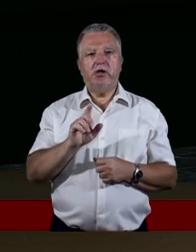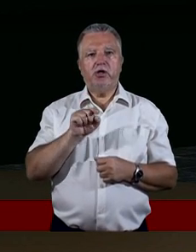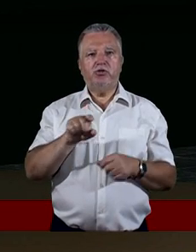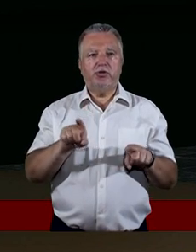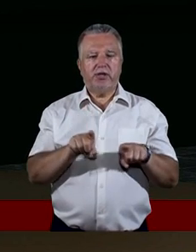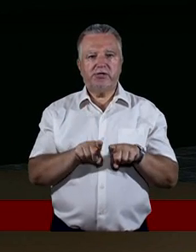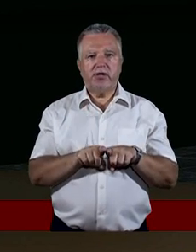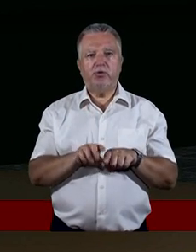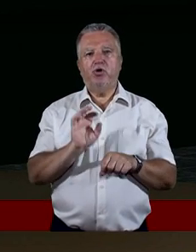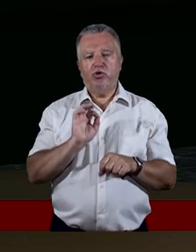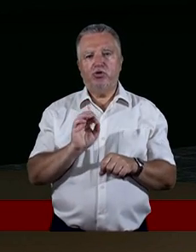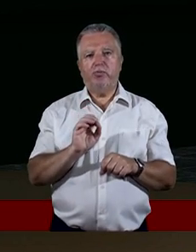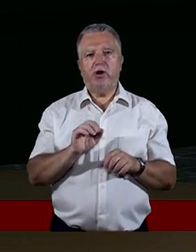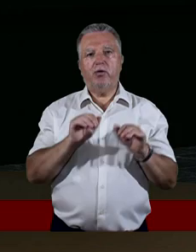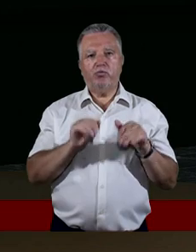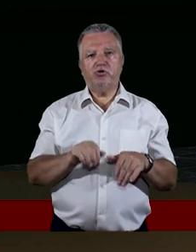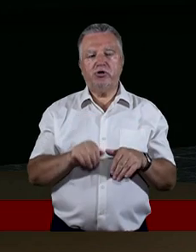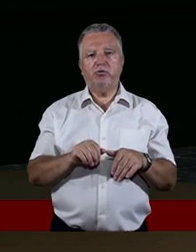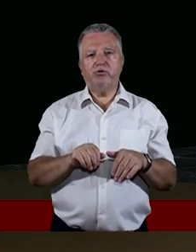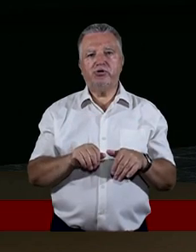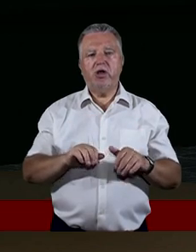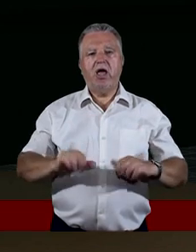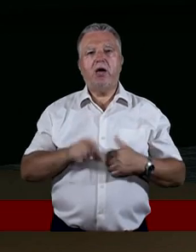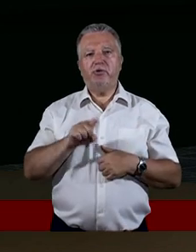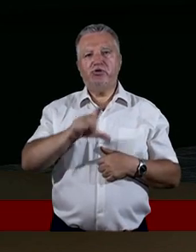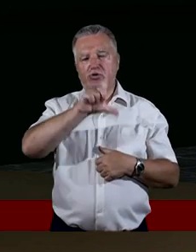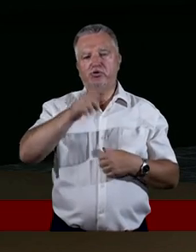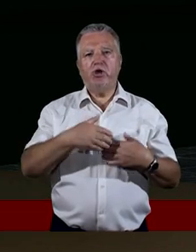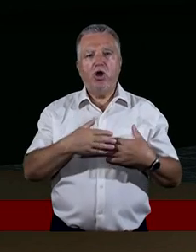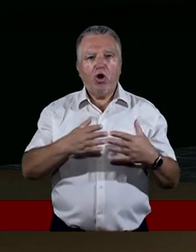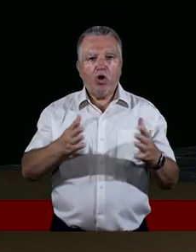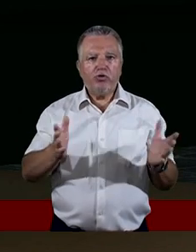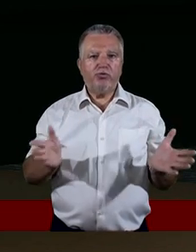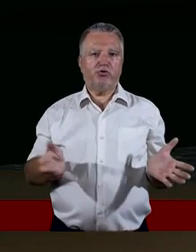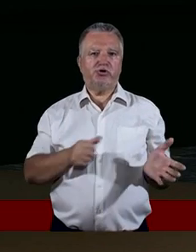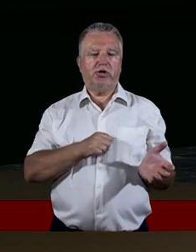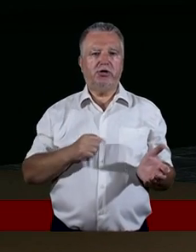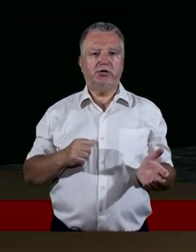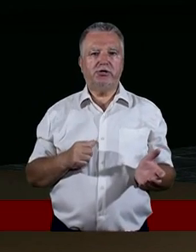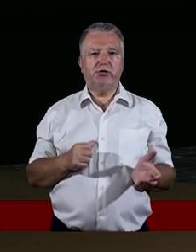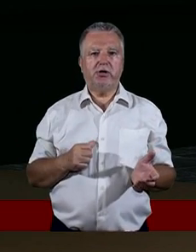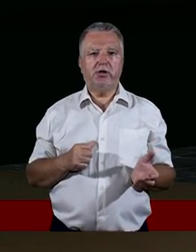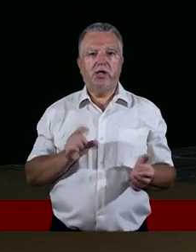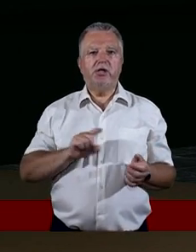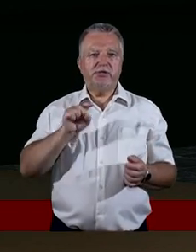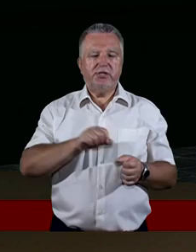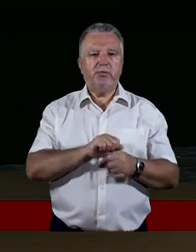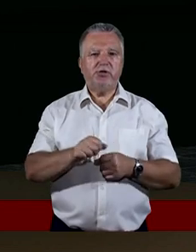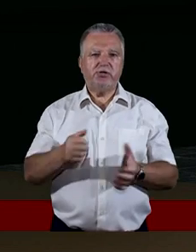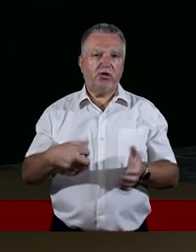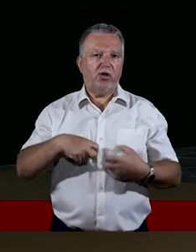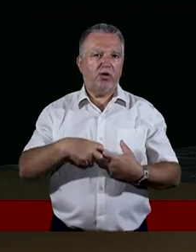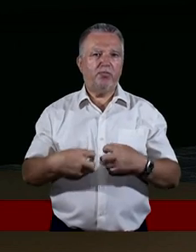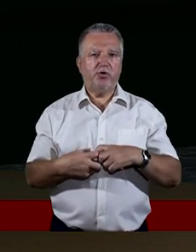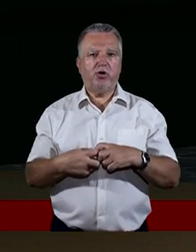fajna okazja do tego, żeby ci ludzie przede wszystkim otworzyli się, bo głównie chyba to jest ten problem, że ludzie boją